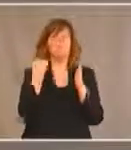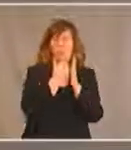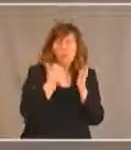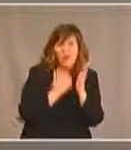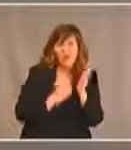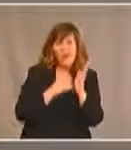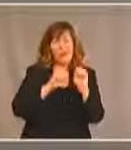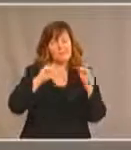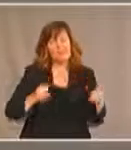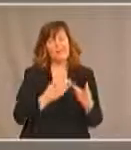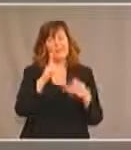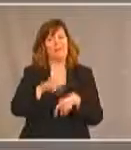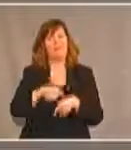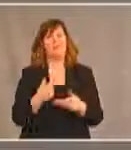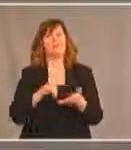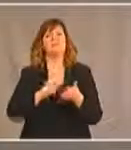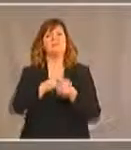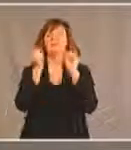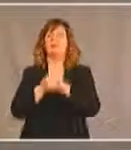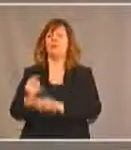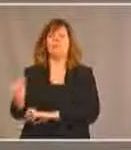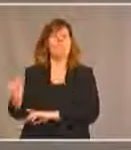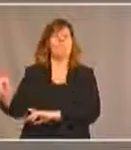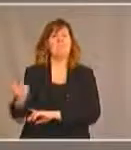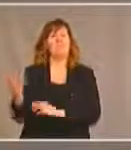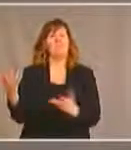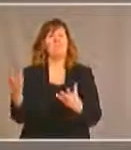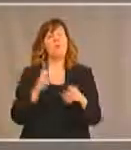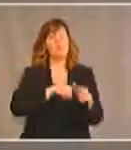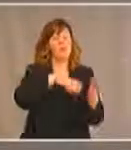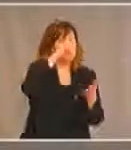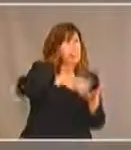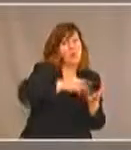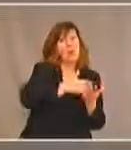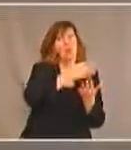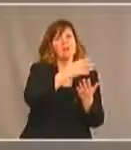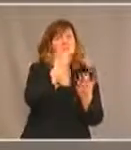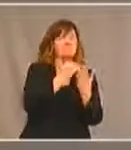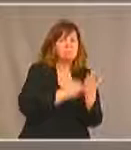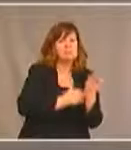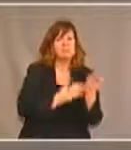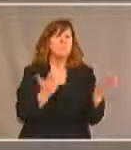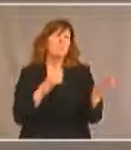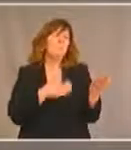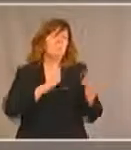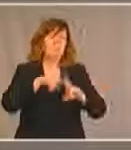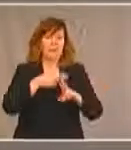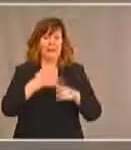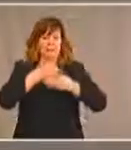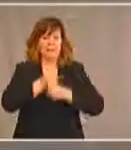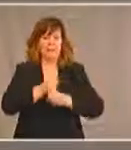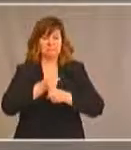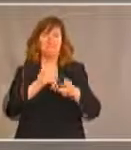accompagner ces changements culturels, pour leur donner les formes. Une réponse très, très courte cependant, c'est qu'il est sans doute